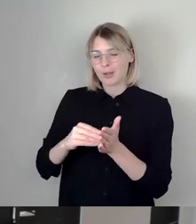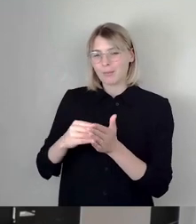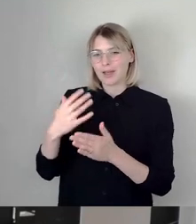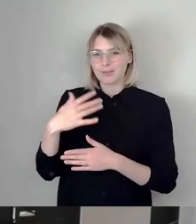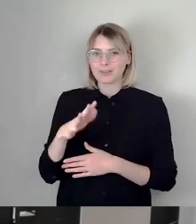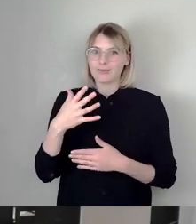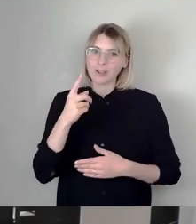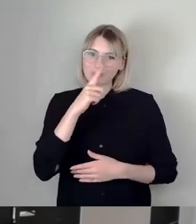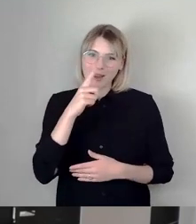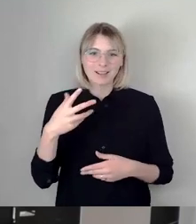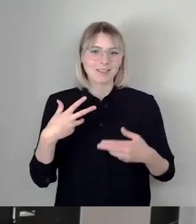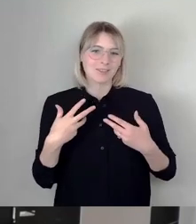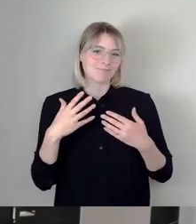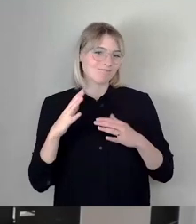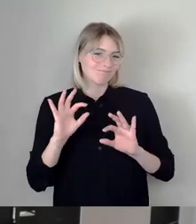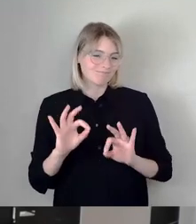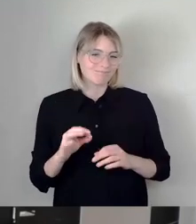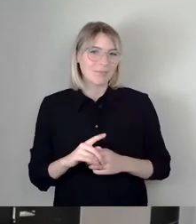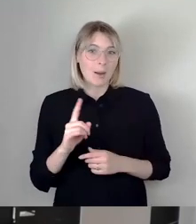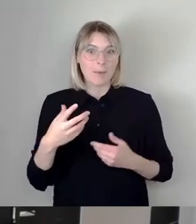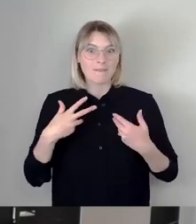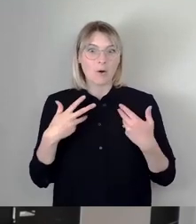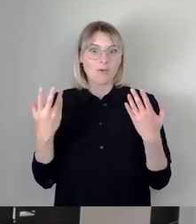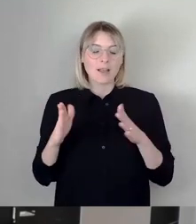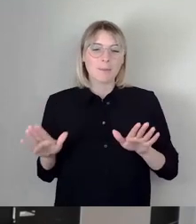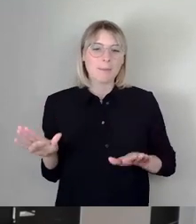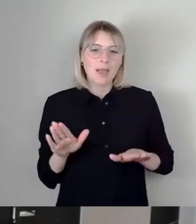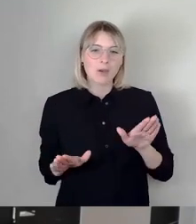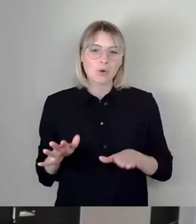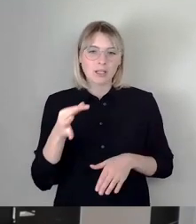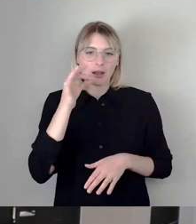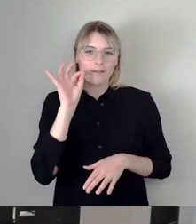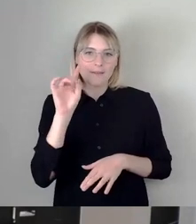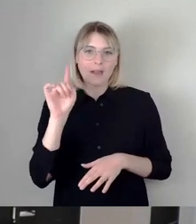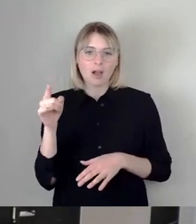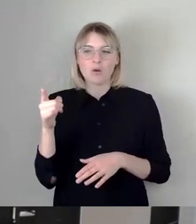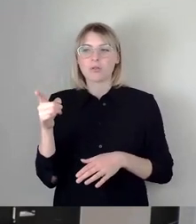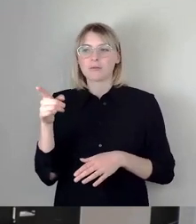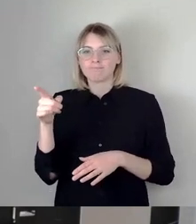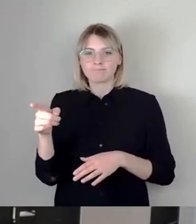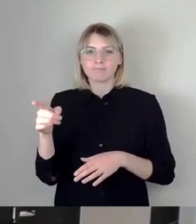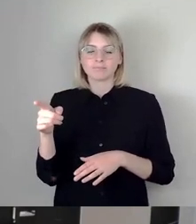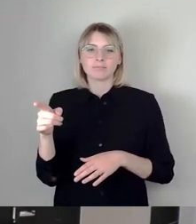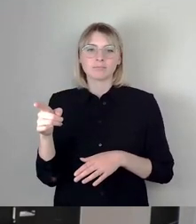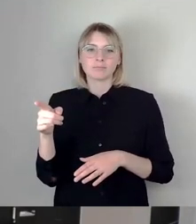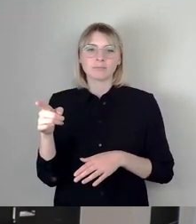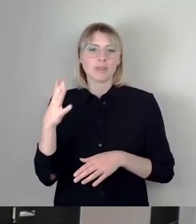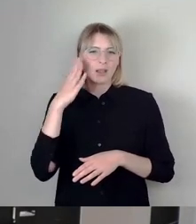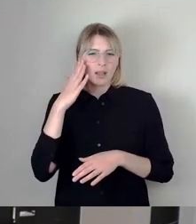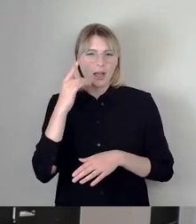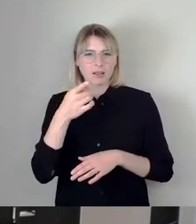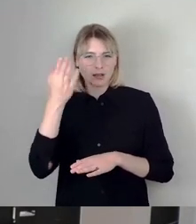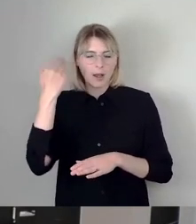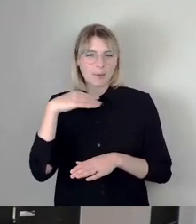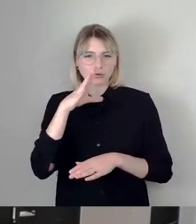ich mich natürlich, dass jetzt das Pinguin-Café, das zurzeit ja leider im Lapidarium eingelagert ist, Sie kennen das vielleicht noch aus dem Zoo,